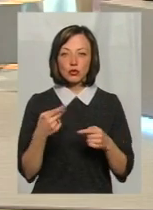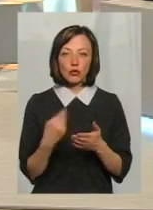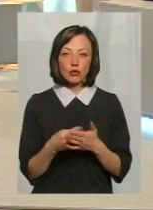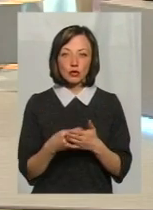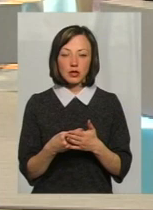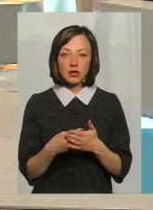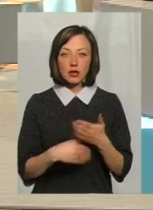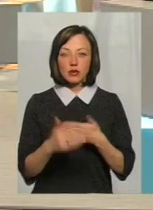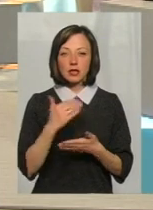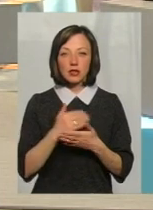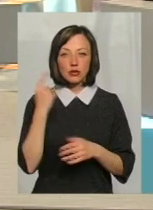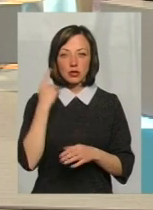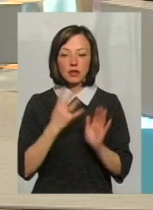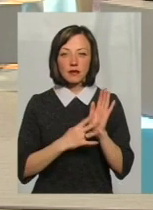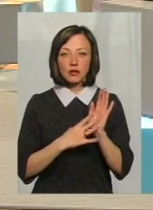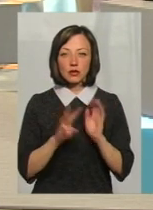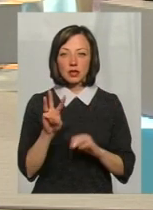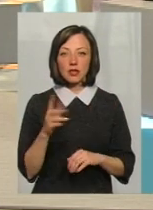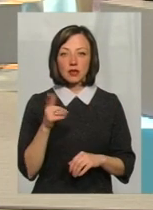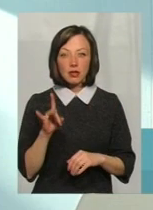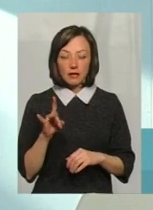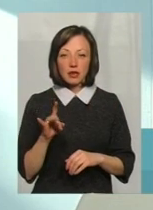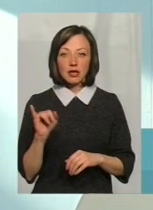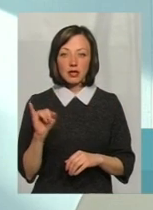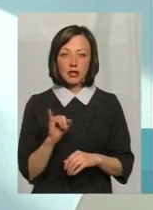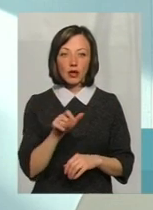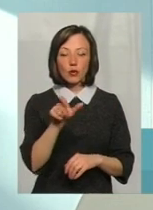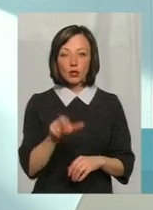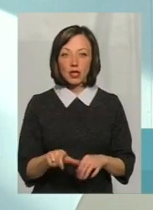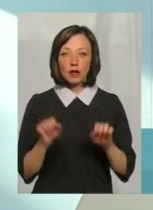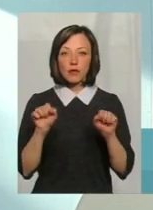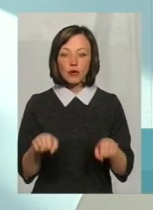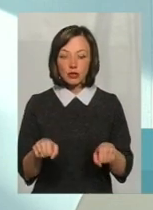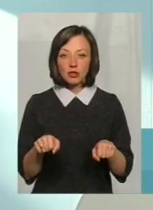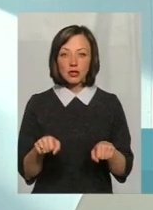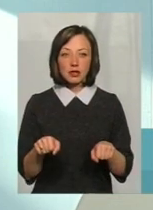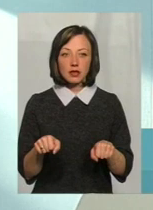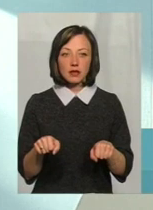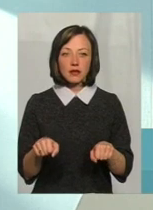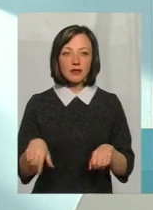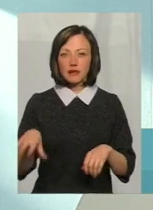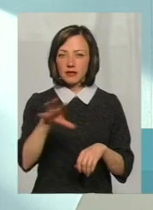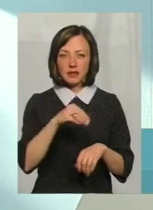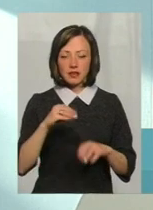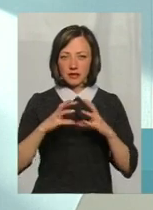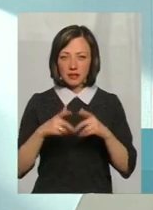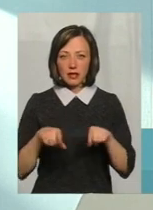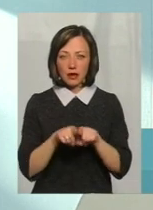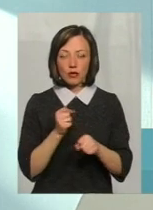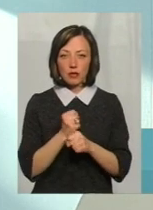-моєму, останній ціна ячу 93 гривни. Людина може піти, крім світі цивілізованого, це таке робиться.